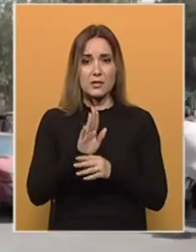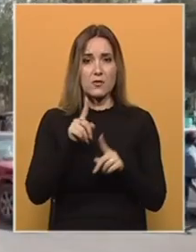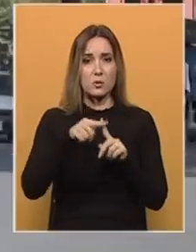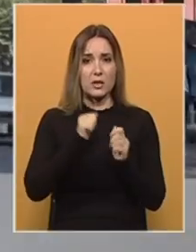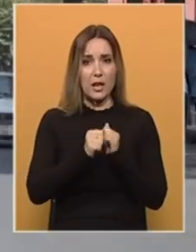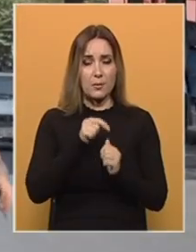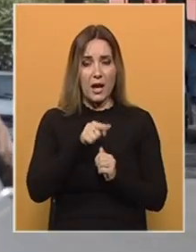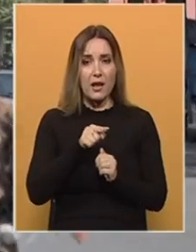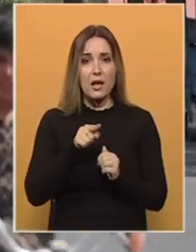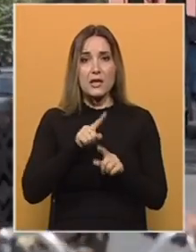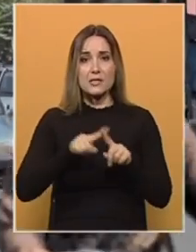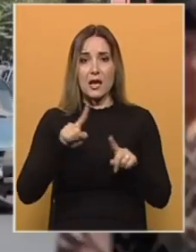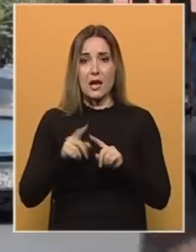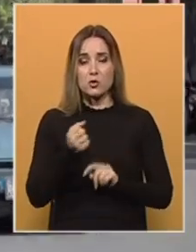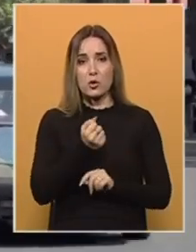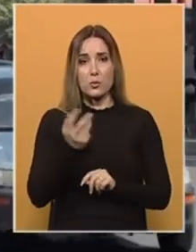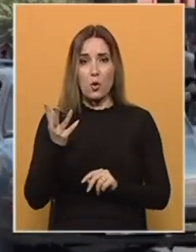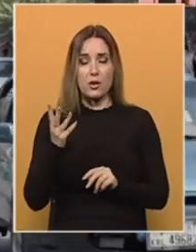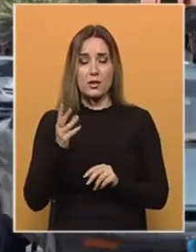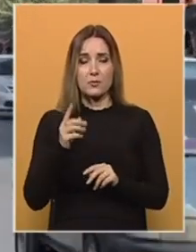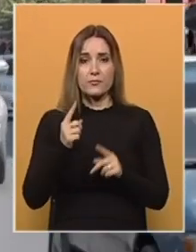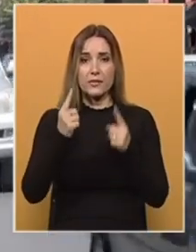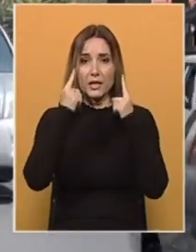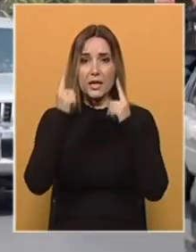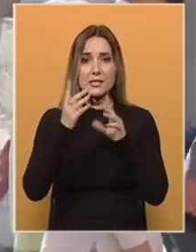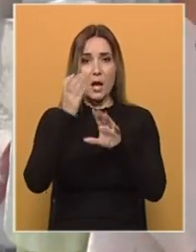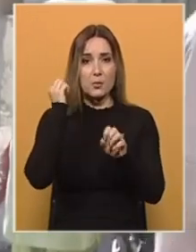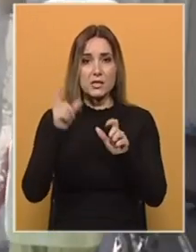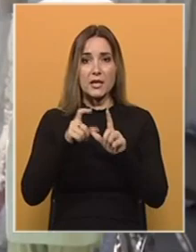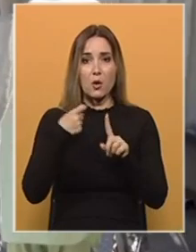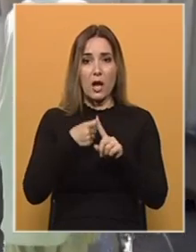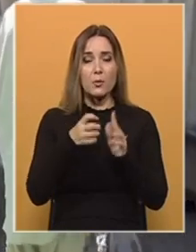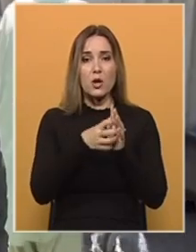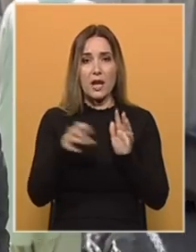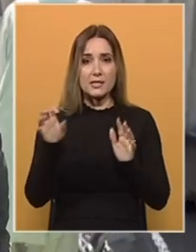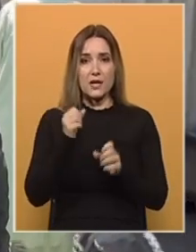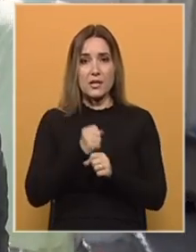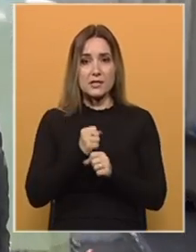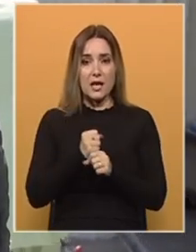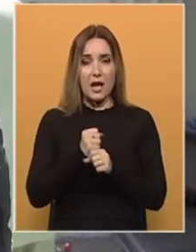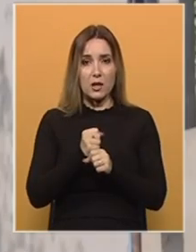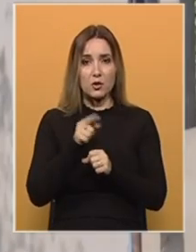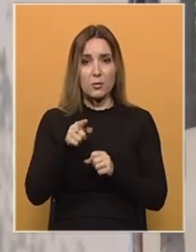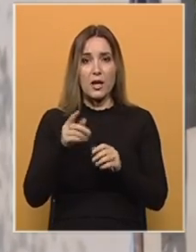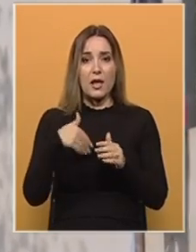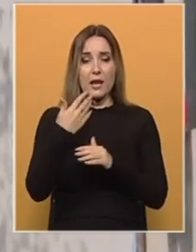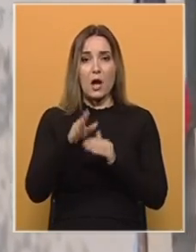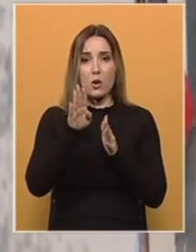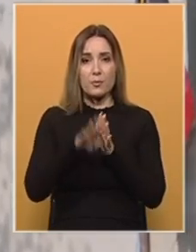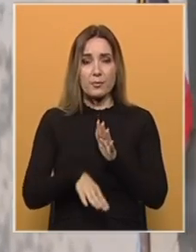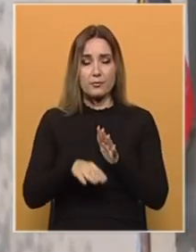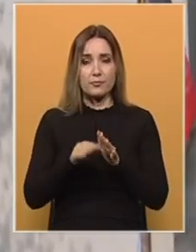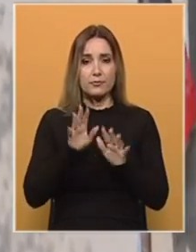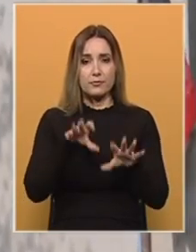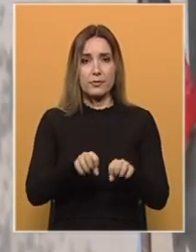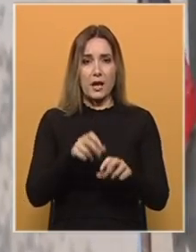Talibana. Za razliku od brojnih zapadnih, Kineska ambasada u Kabulu je nastavila sa radom nakon pada glavnog grada u ruke Talibana.